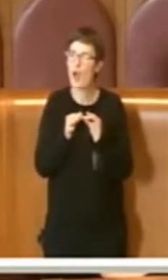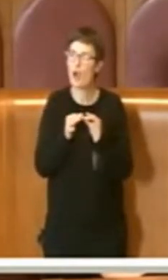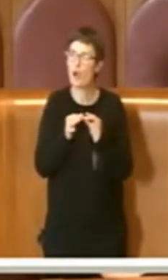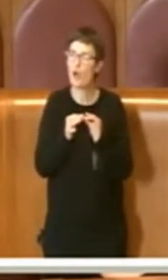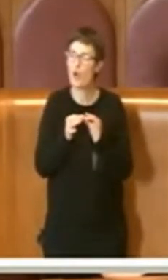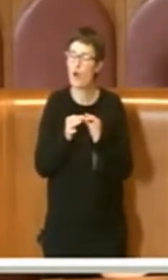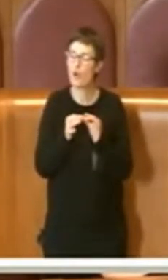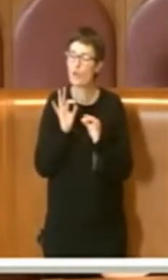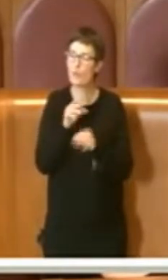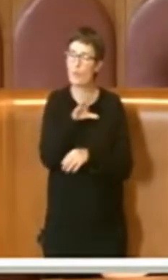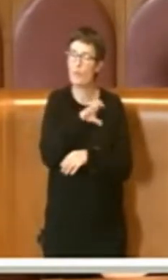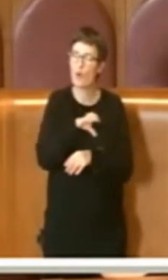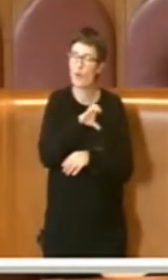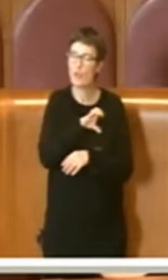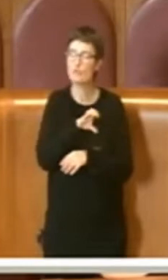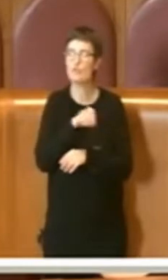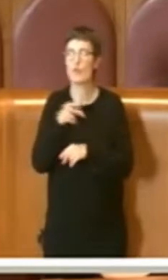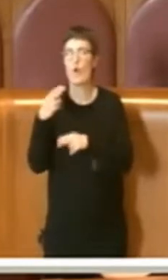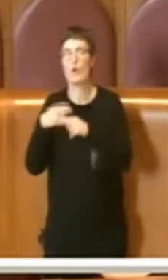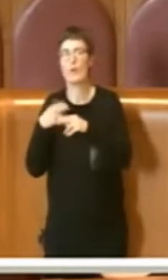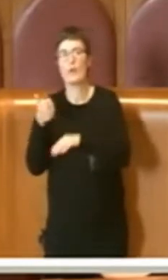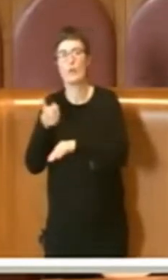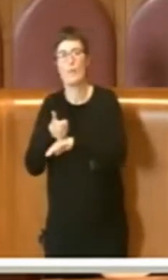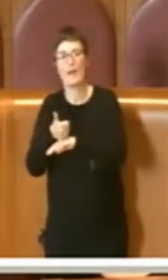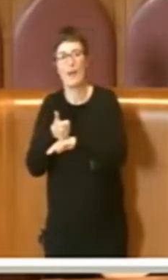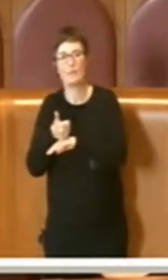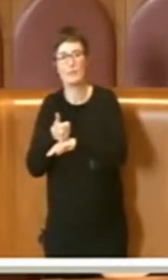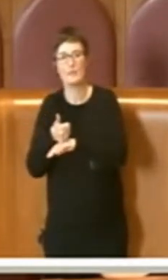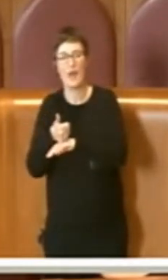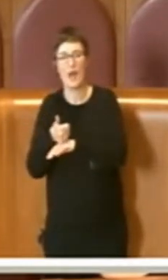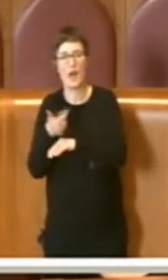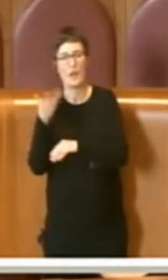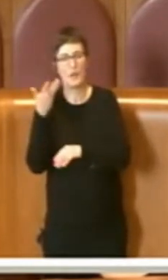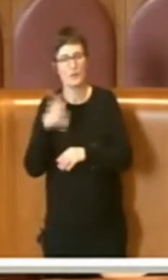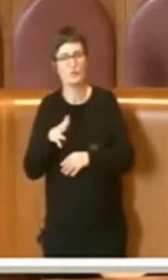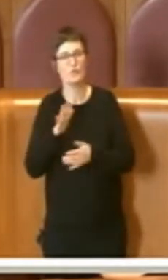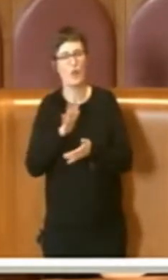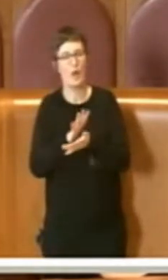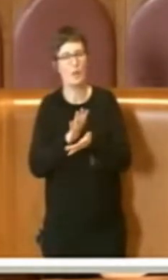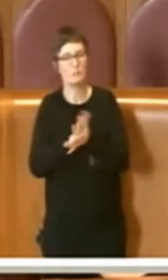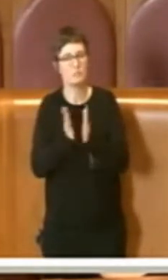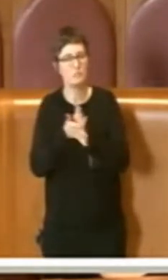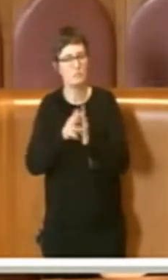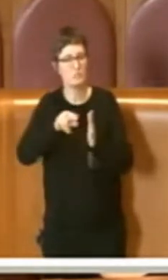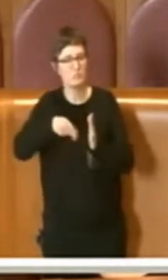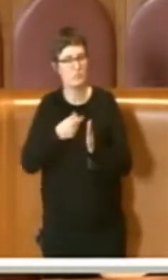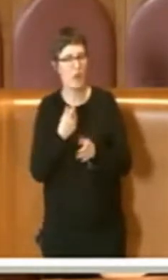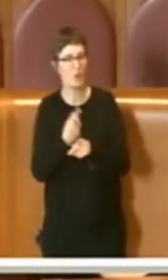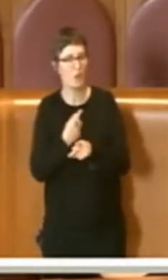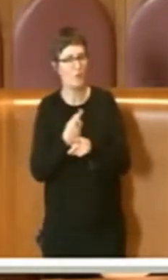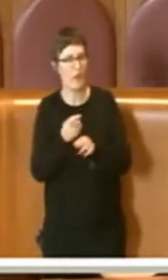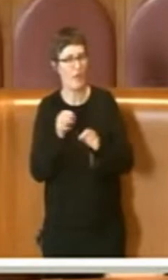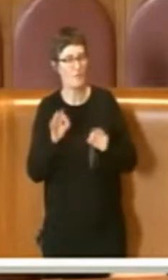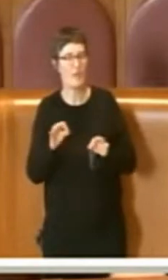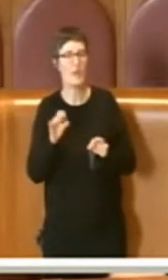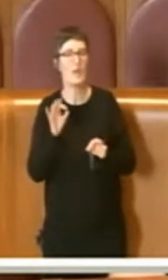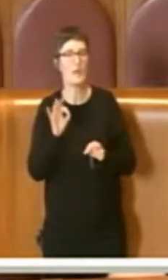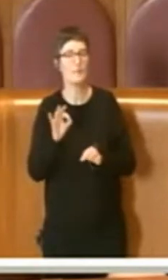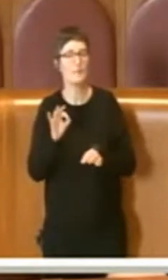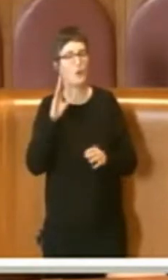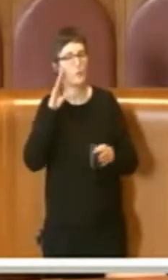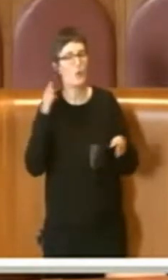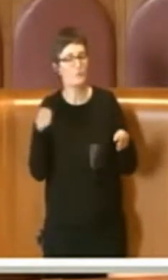e Roma Capitale, proprio per riguardante tutto l